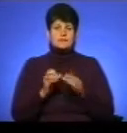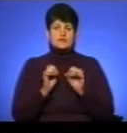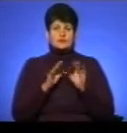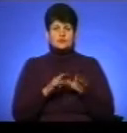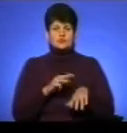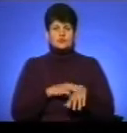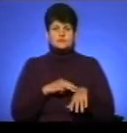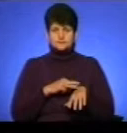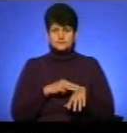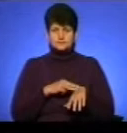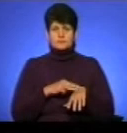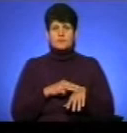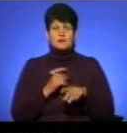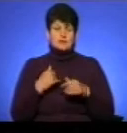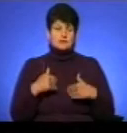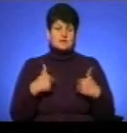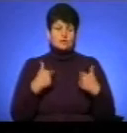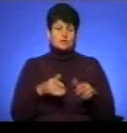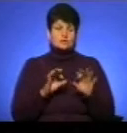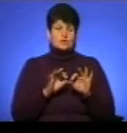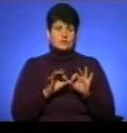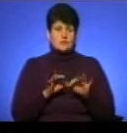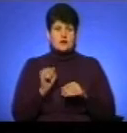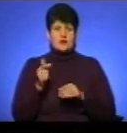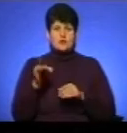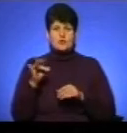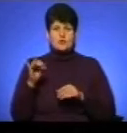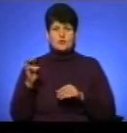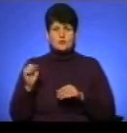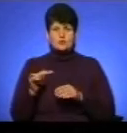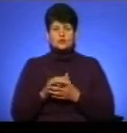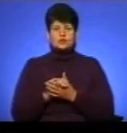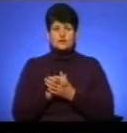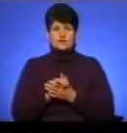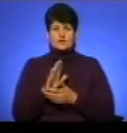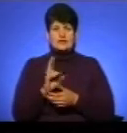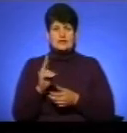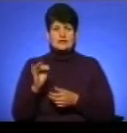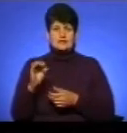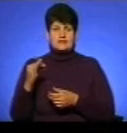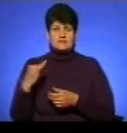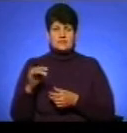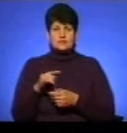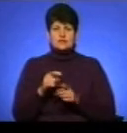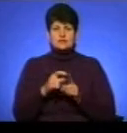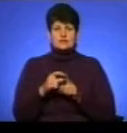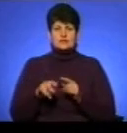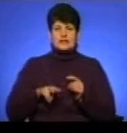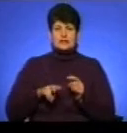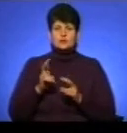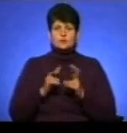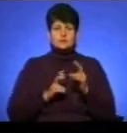правоохоронних органів. Ми звернулися за коментарем до агронома Товариства «Агрополіс» Віктора Кіслевського. За його словами, директор